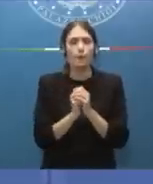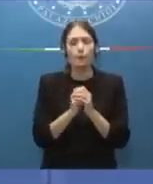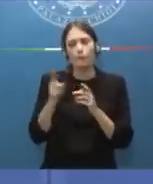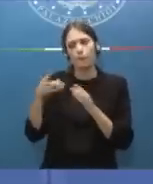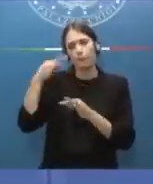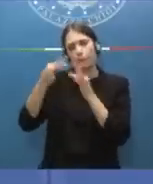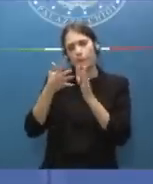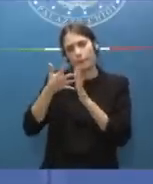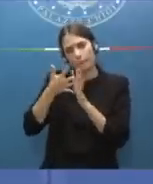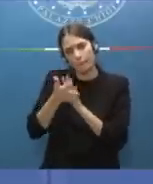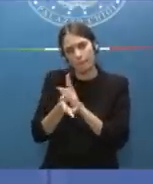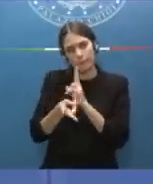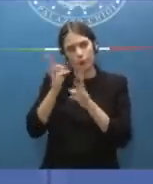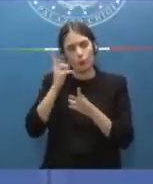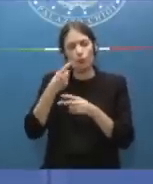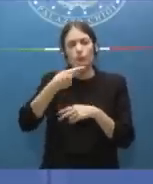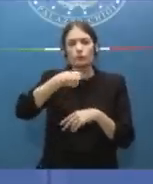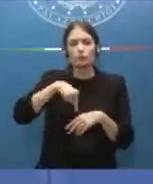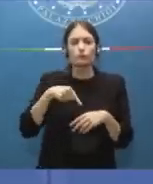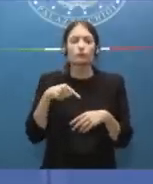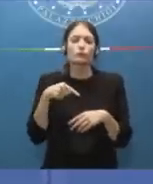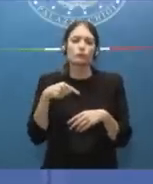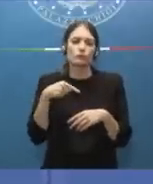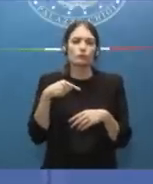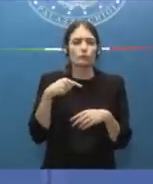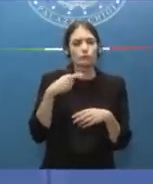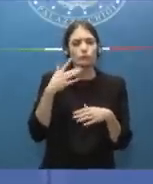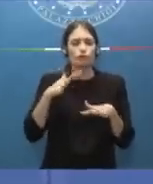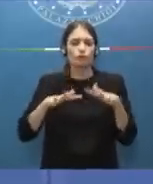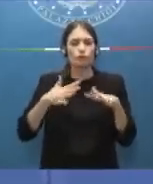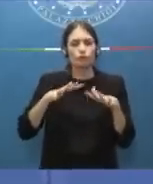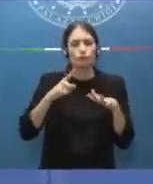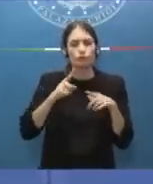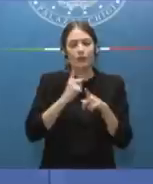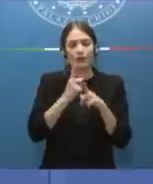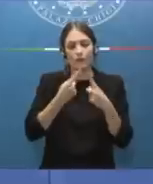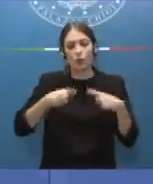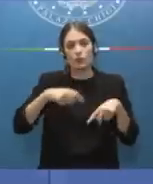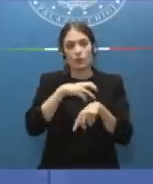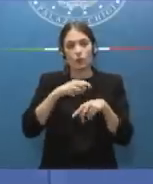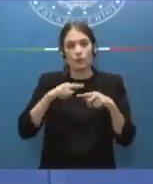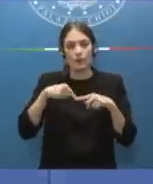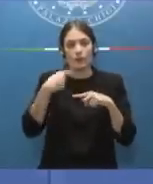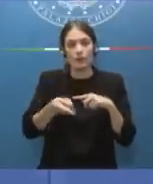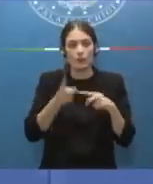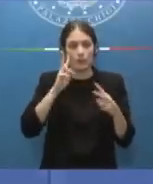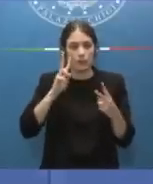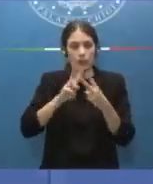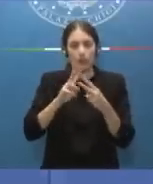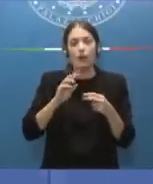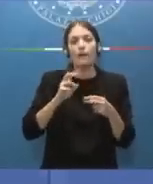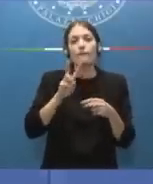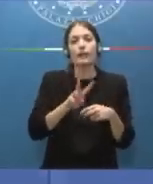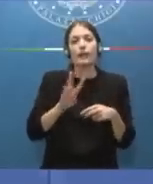merito noi presumibilmente ci vedremo per un altro Consiglio dei Ministri credo venerdì